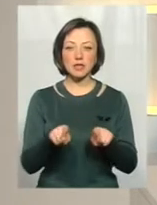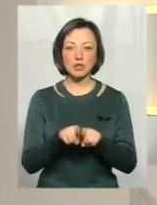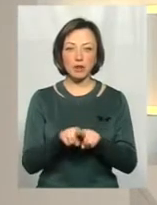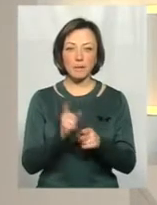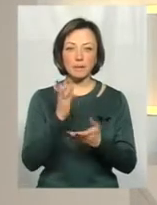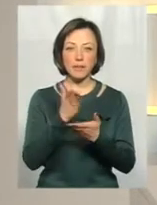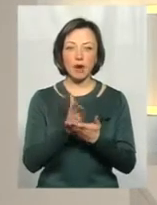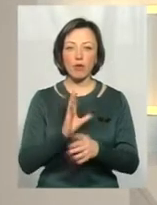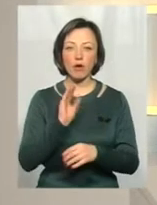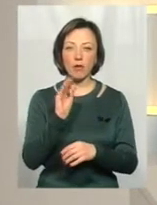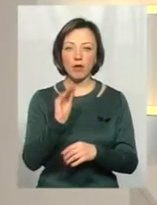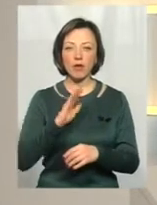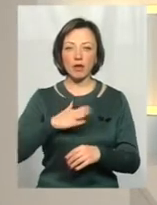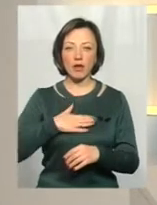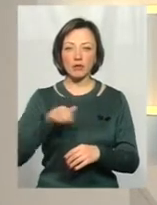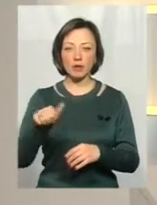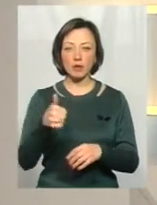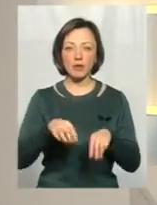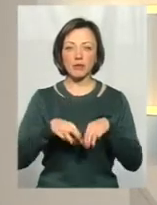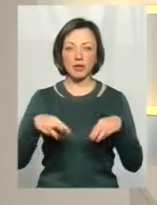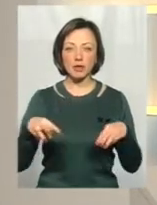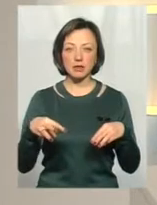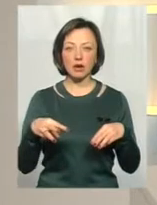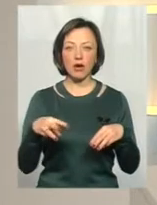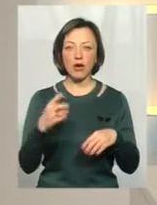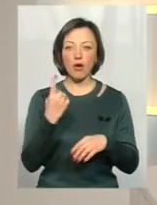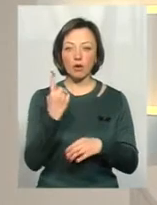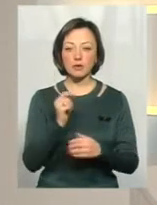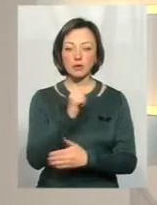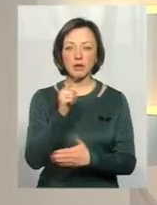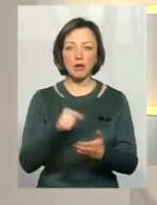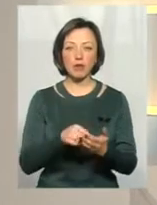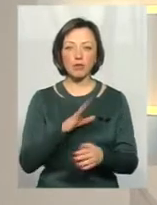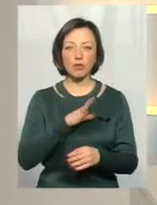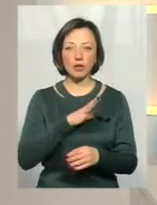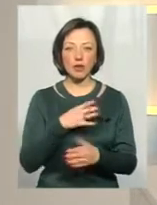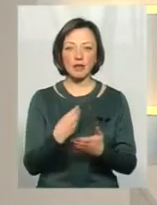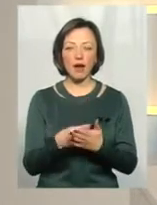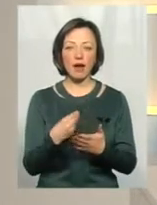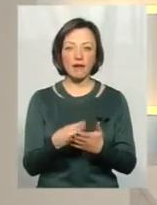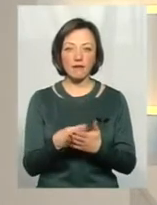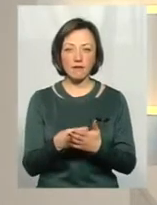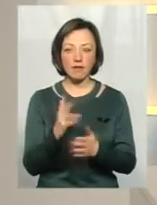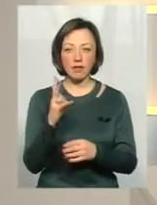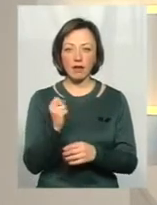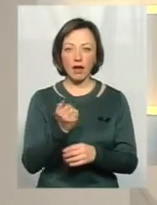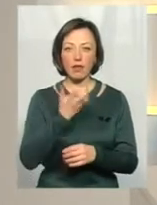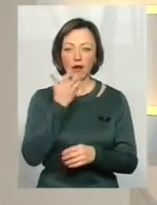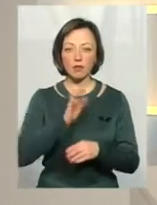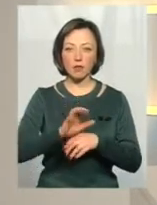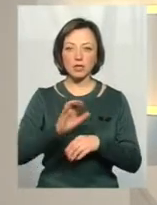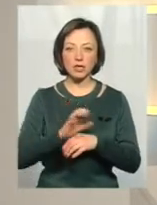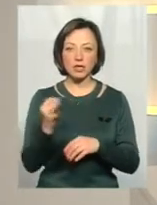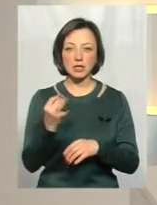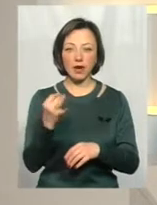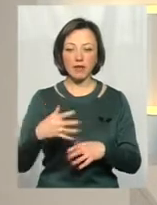прямої мови нашого прем'єр-міністра. Одним з питанням, яких було тарифи на теплопостачання, які